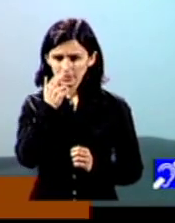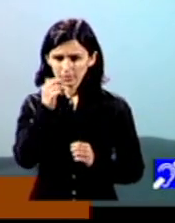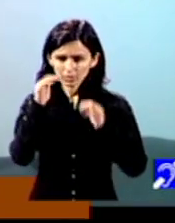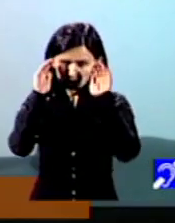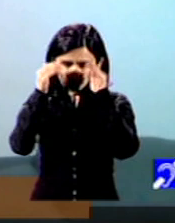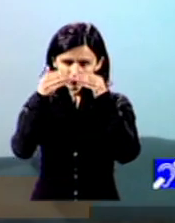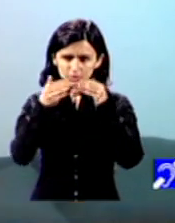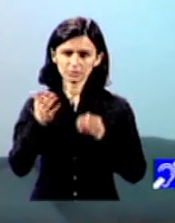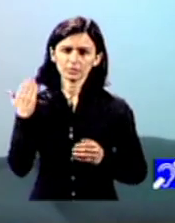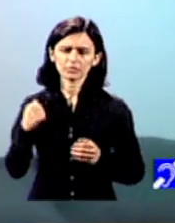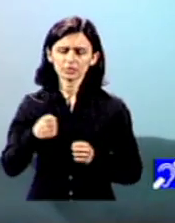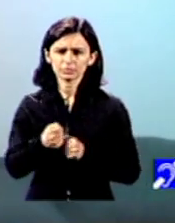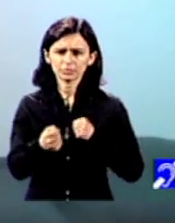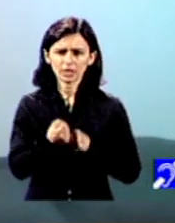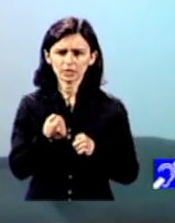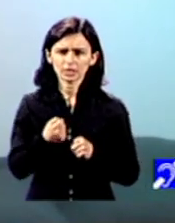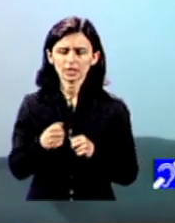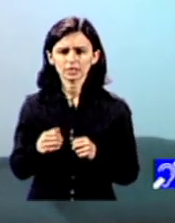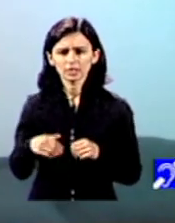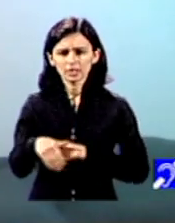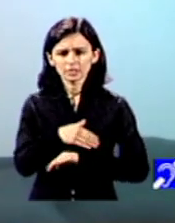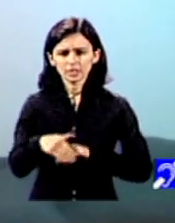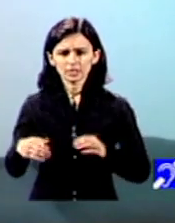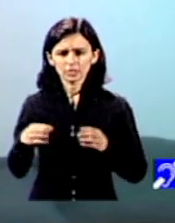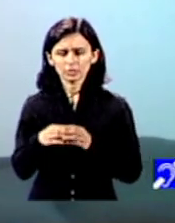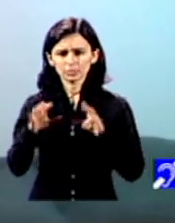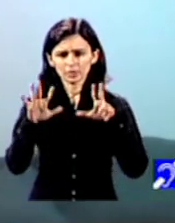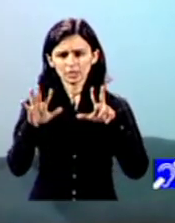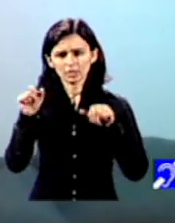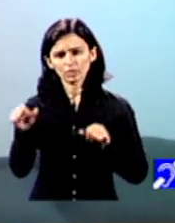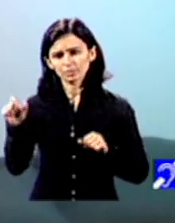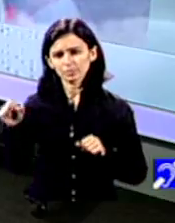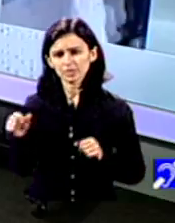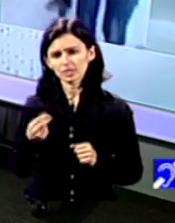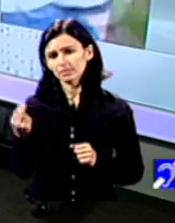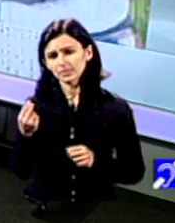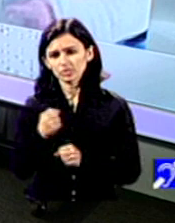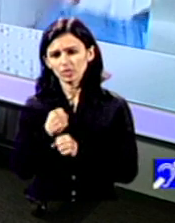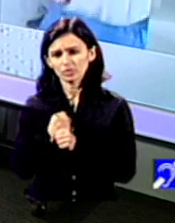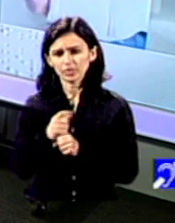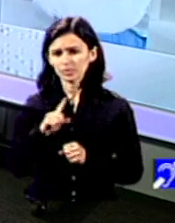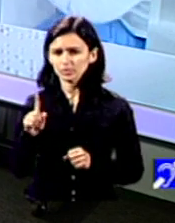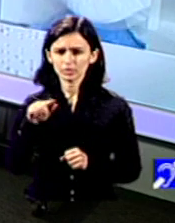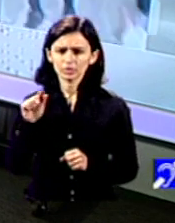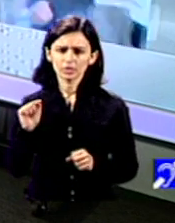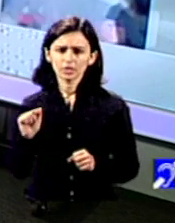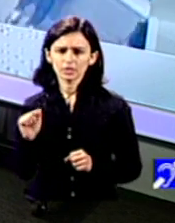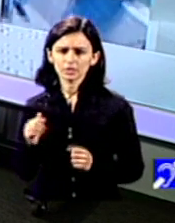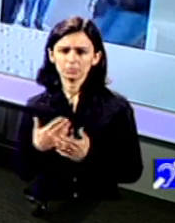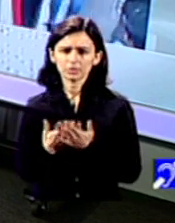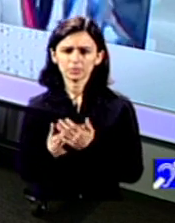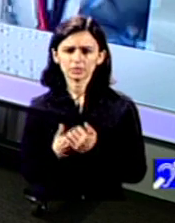de un grup de opt persoane De ce au făcut-o mai bine să nu ne întrebăm chestia asta că probabil din anumite